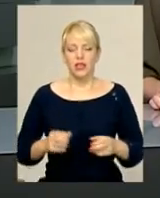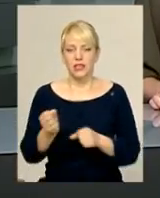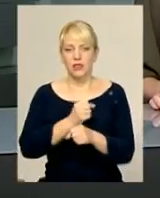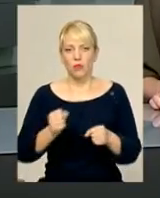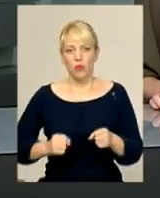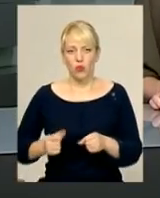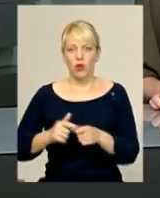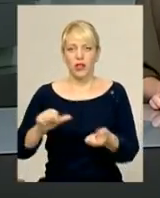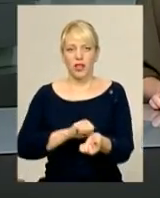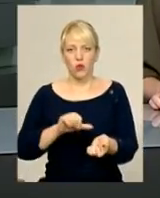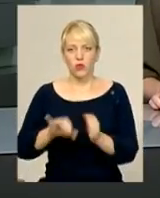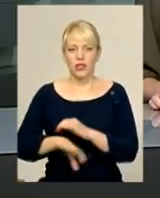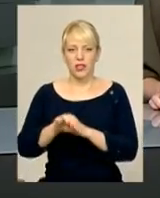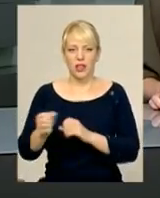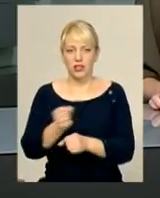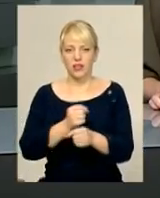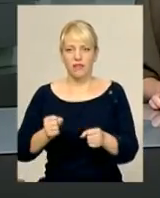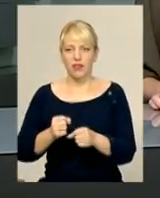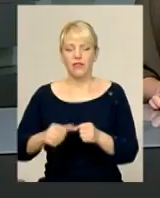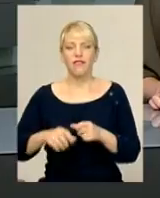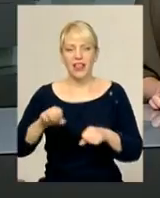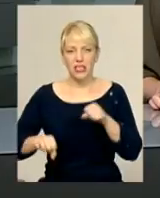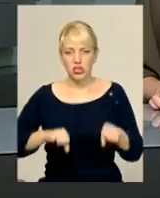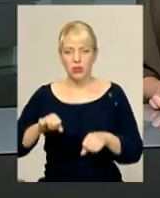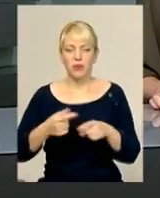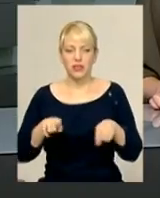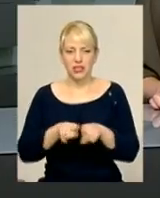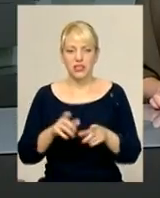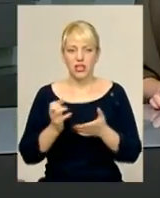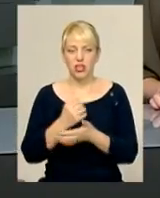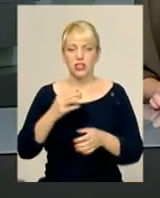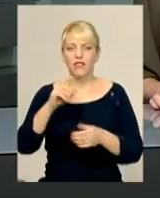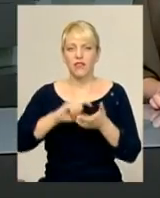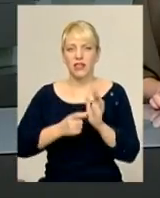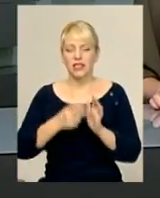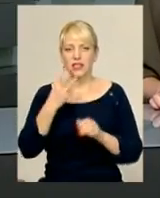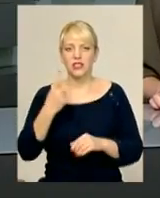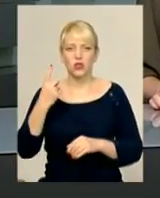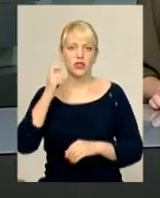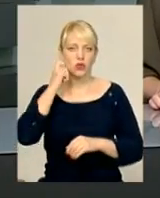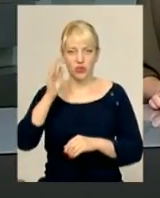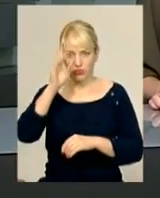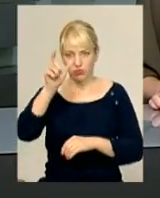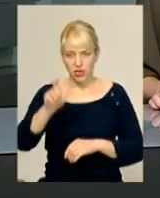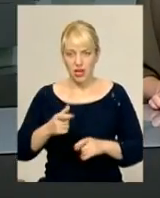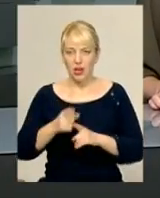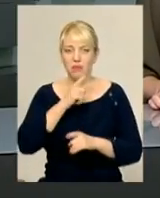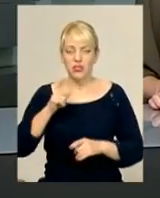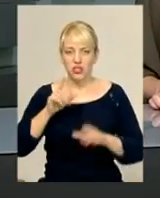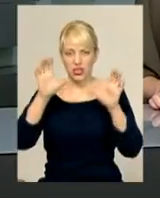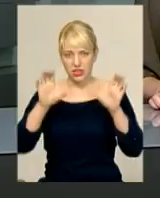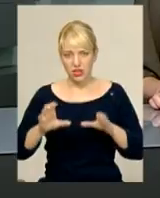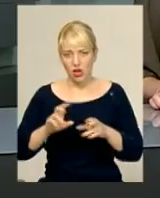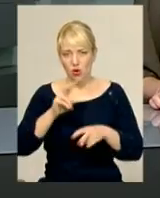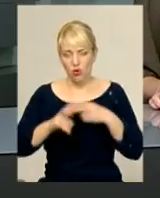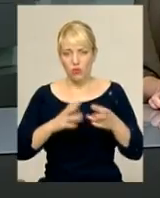велосипеди – такі запаси правоохоронці знайшли у квартирі 31-річного хмельничанина. Під час санкціонованого обшуку вилучили два